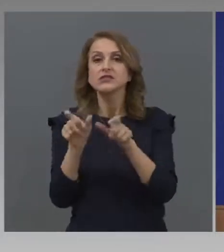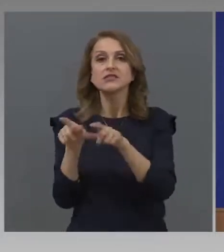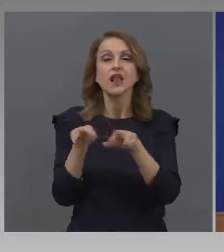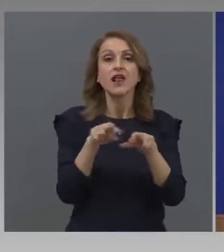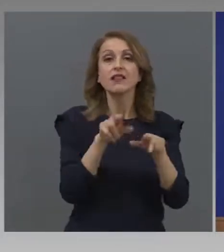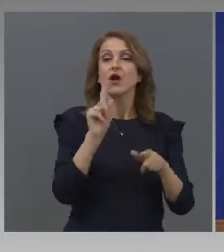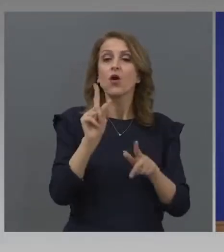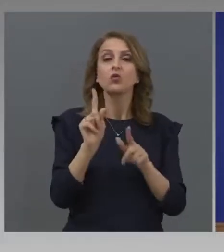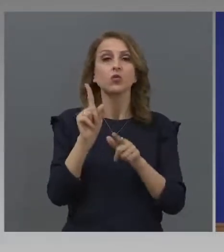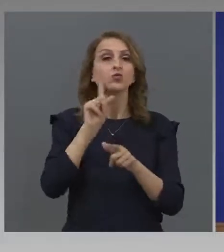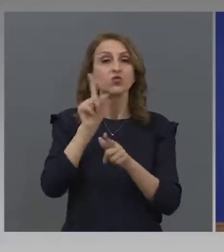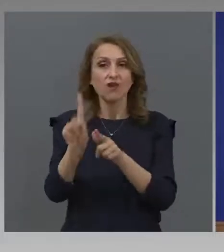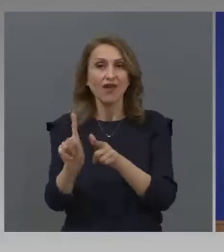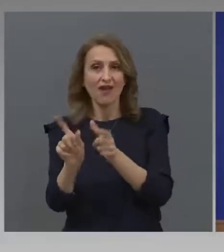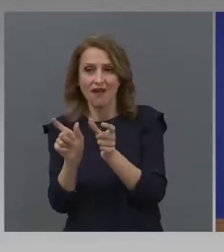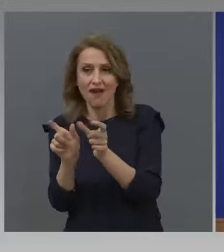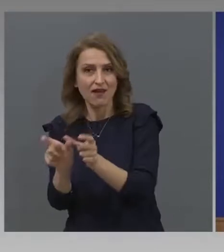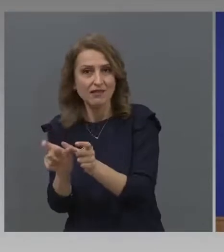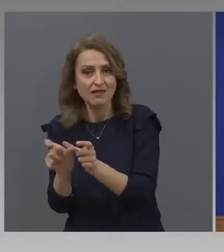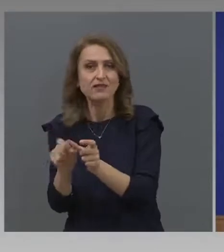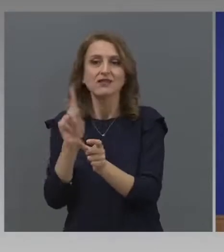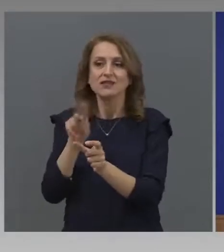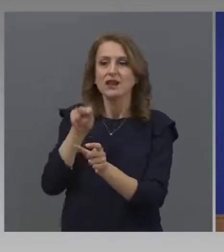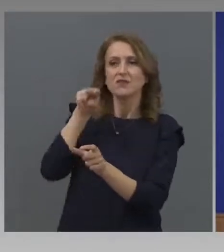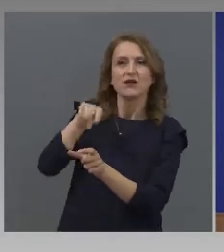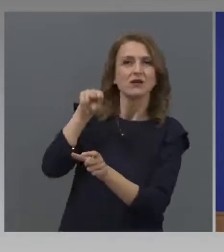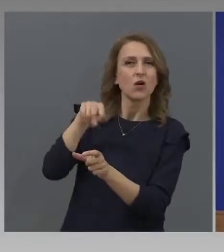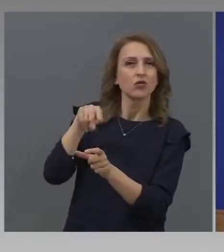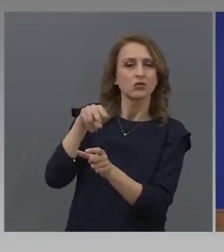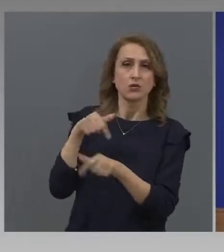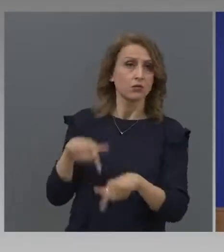карантин, болните ги държат от едно място.